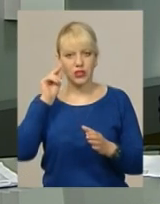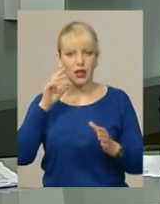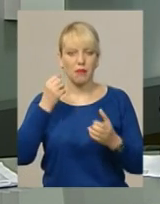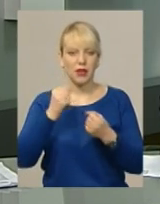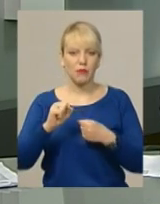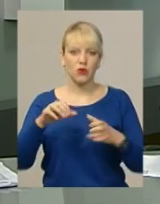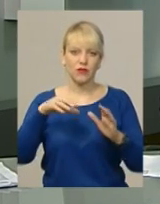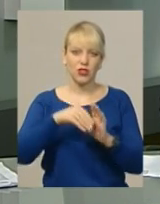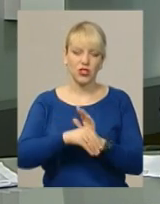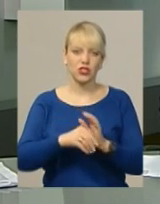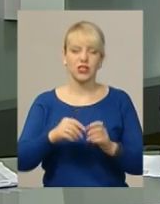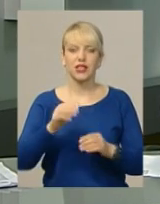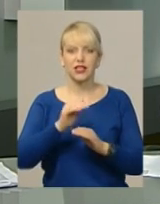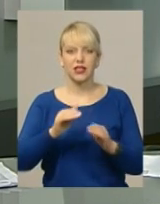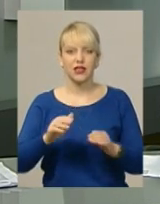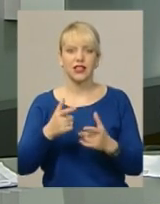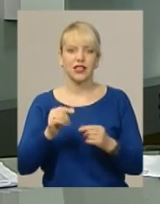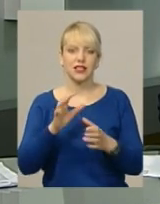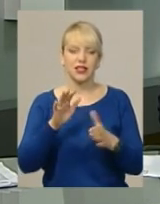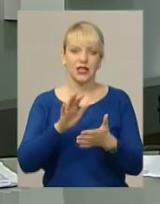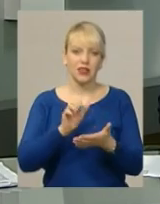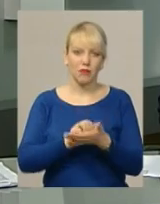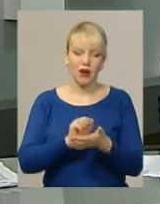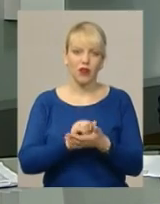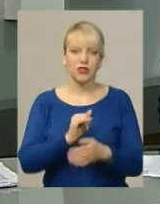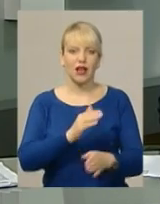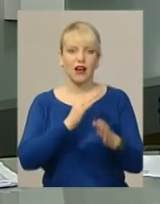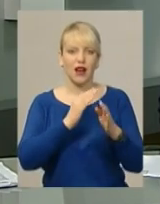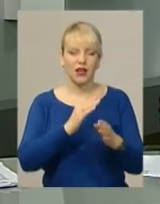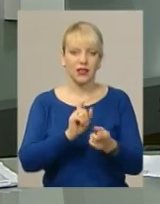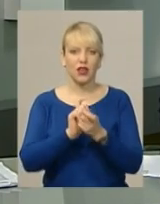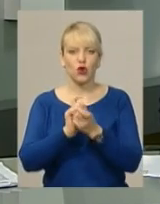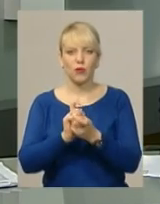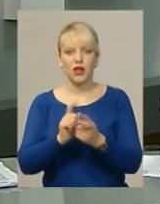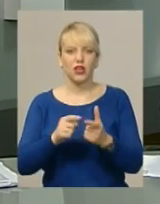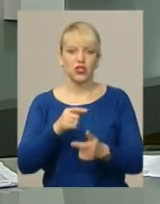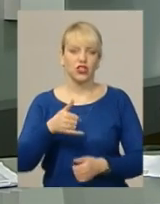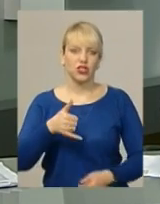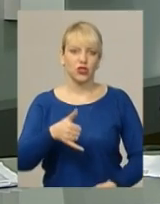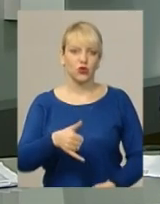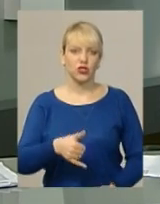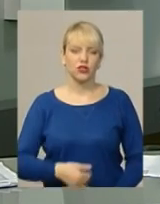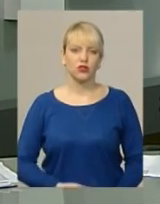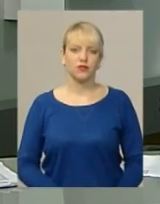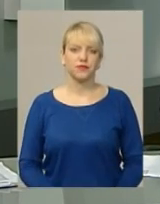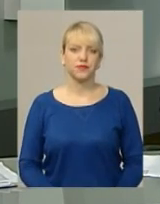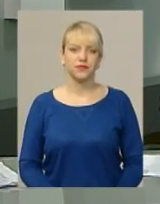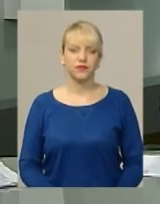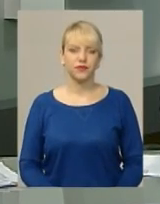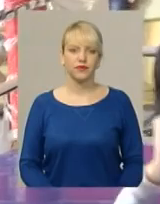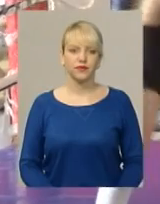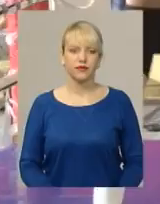спортивних клубів і секцій, де юнаки займаються карате, рукопашним боєм чи традиційним джиу-джитсом. Розповідає Світлана Поробок.